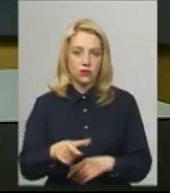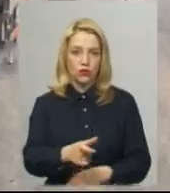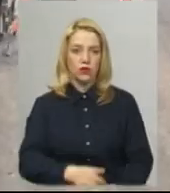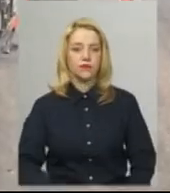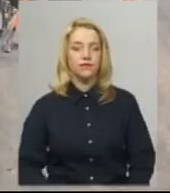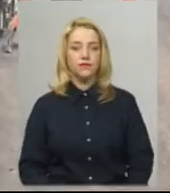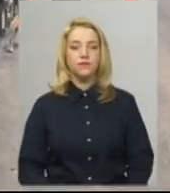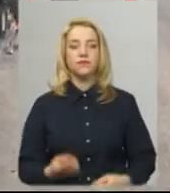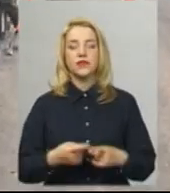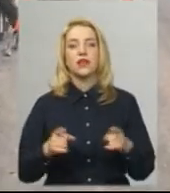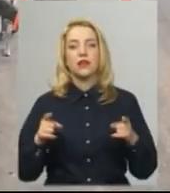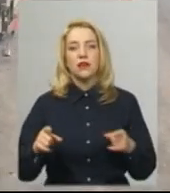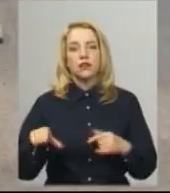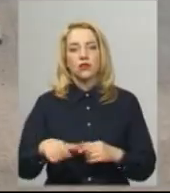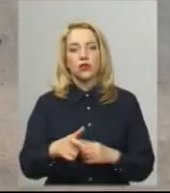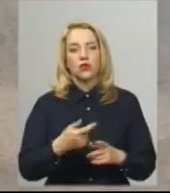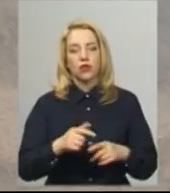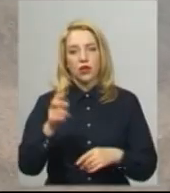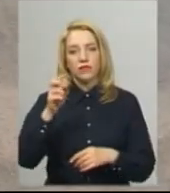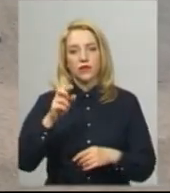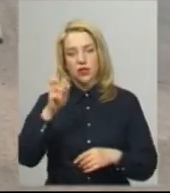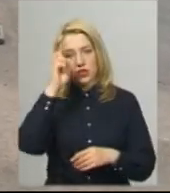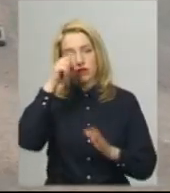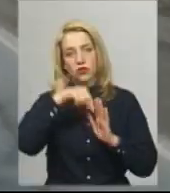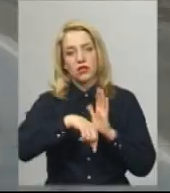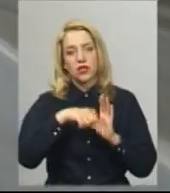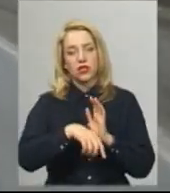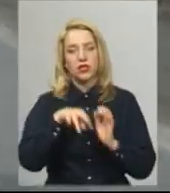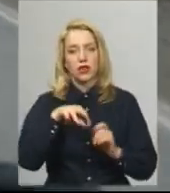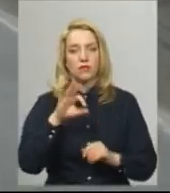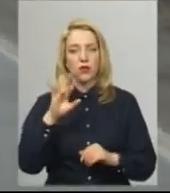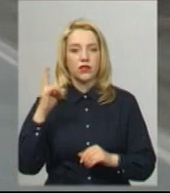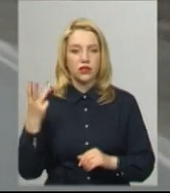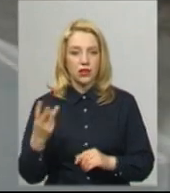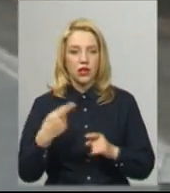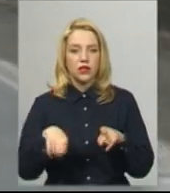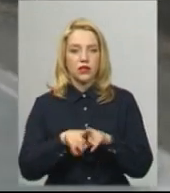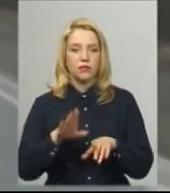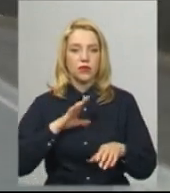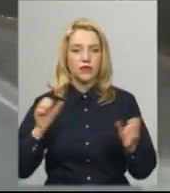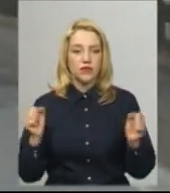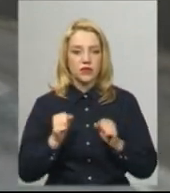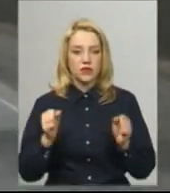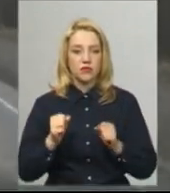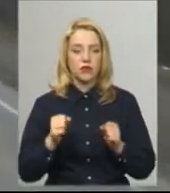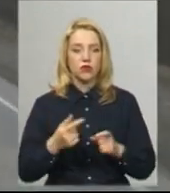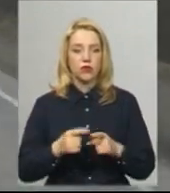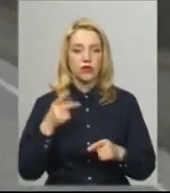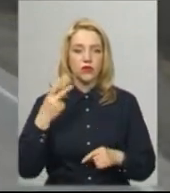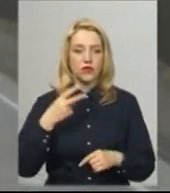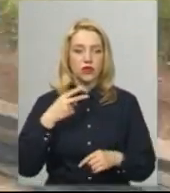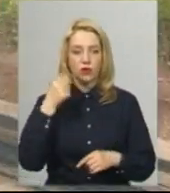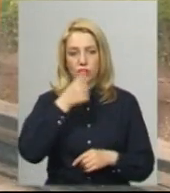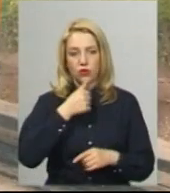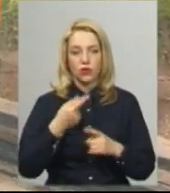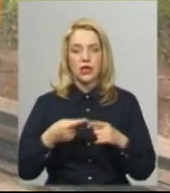Це ділянка автомобільної дороги державного значення Н-03. Так вона виглядала взимку 2020 року. Зараз